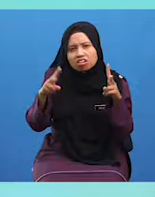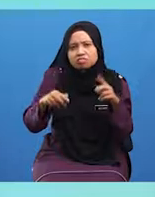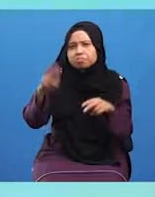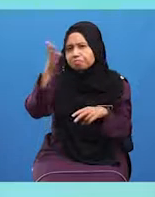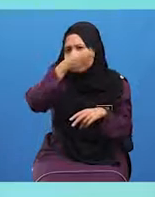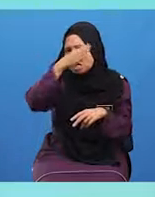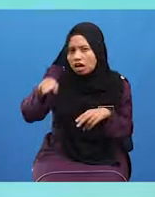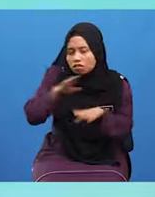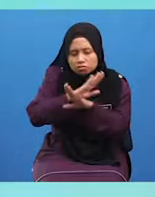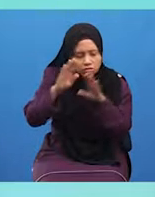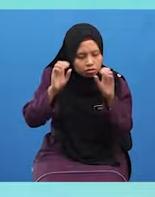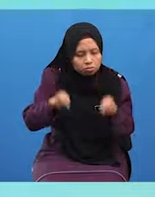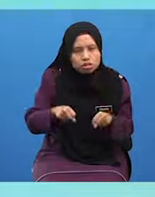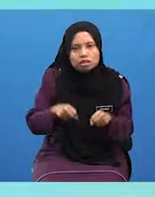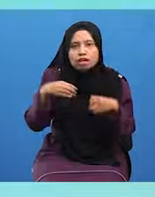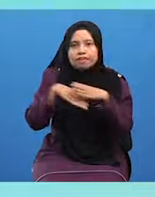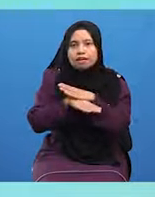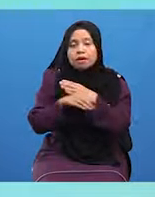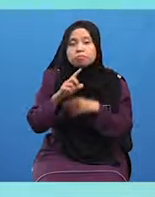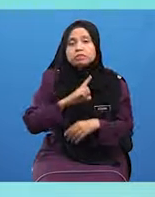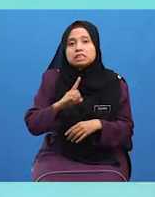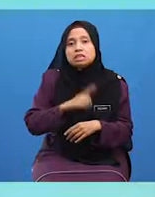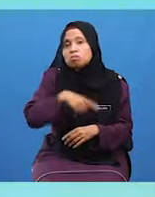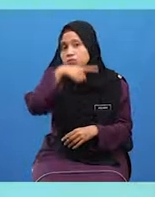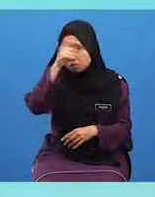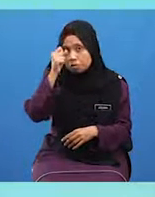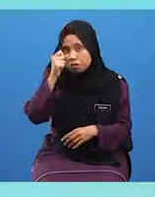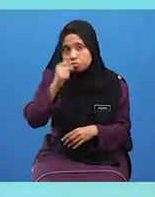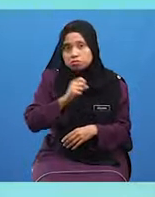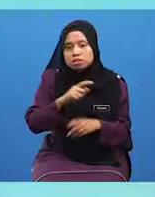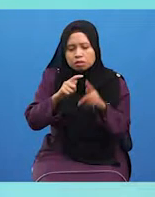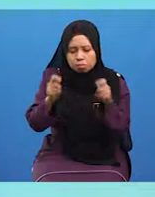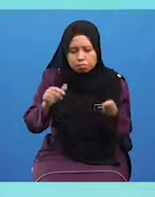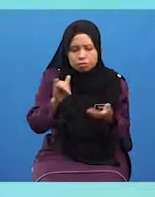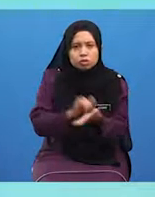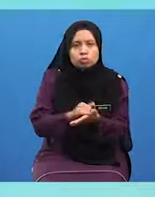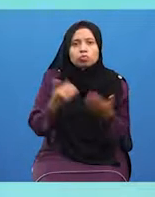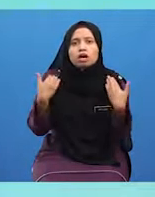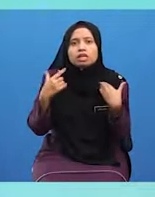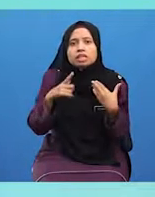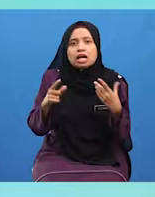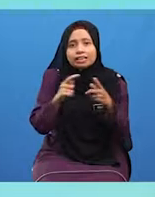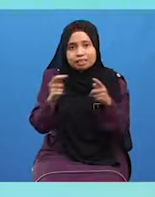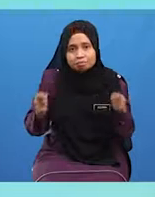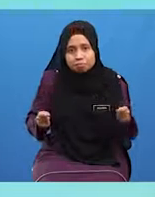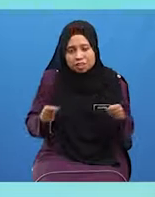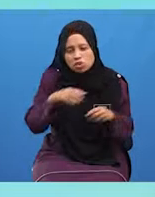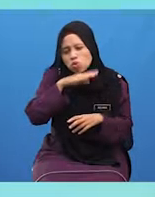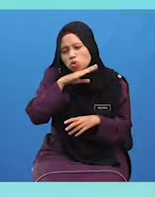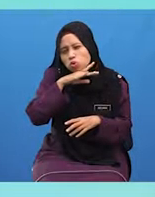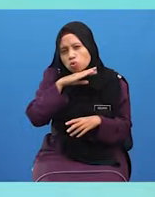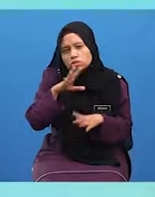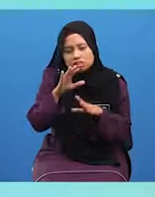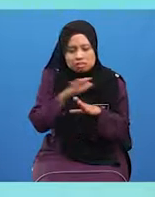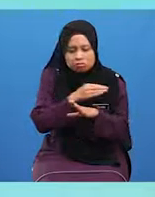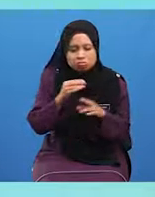Ditegah Dan Tidak Dibenarkan Dalam Islam Kerana Tempat Tersebut Adalah Tempat Kotor